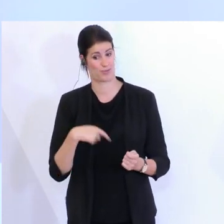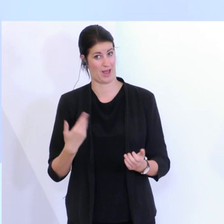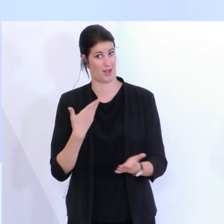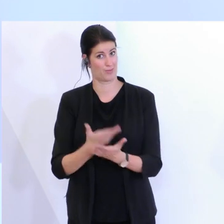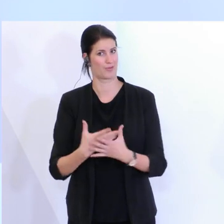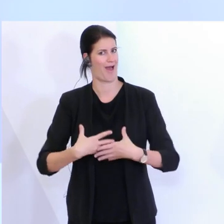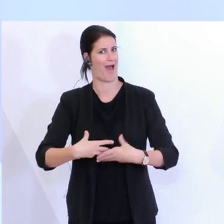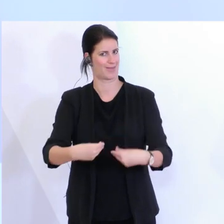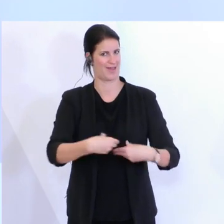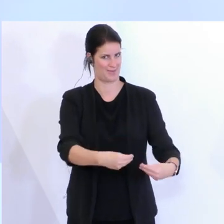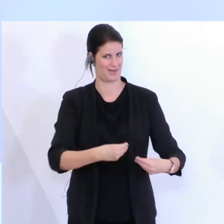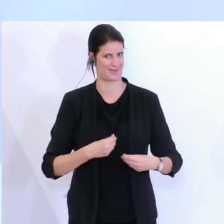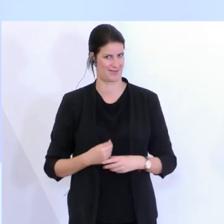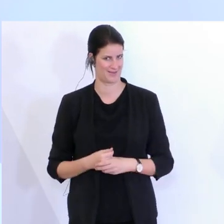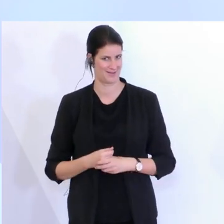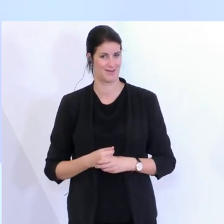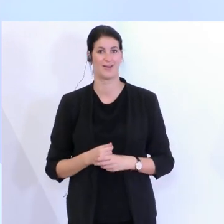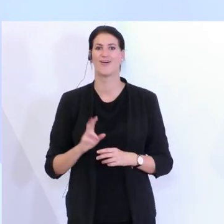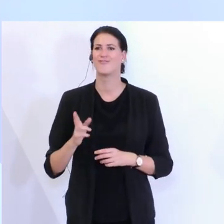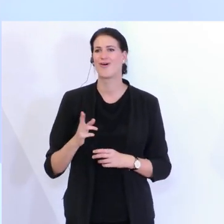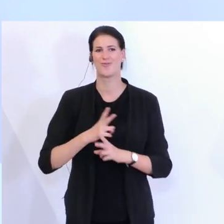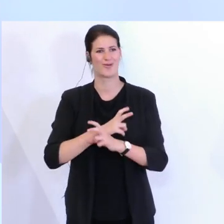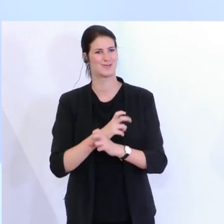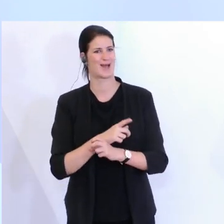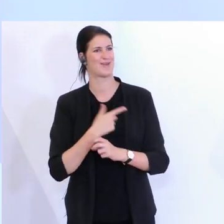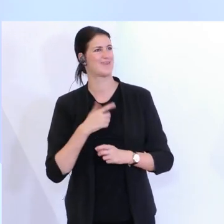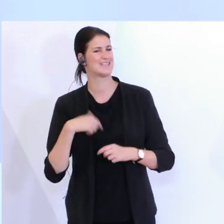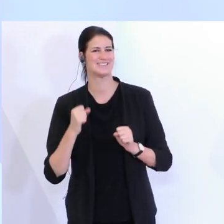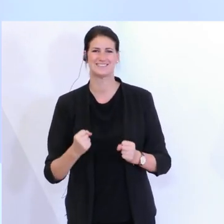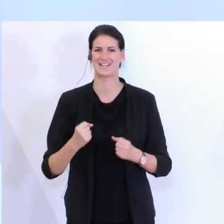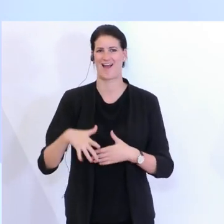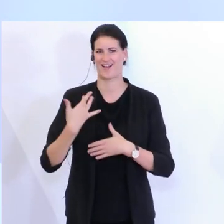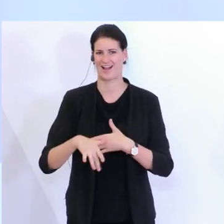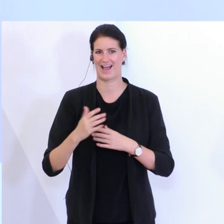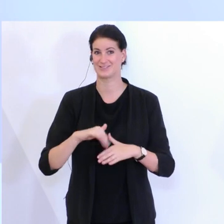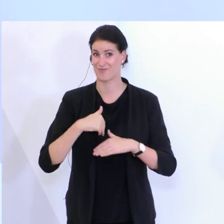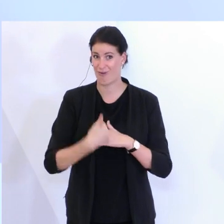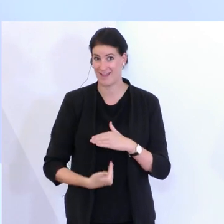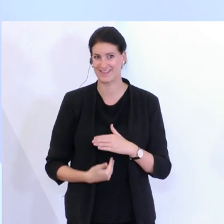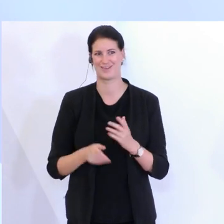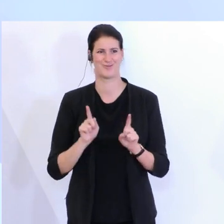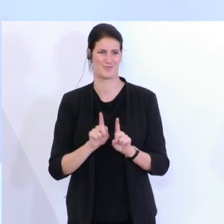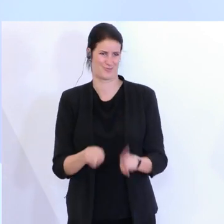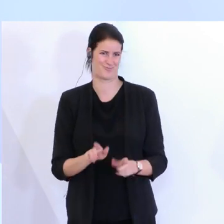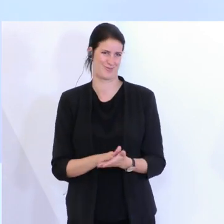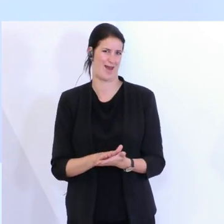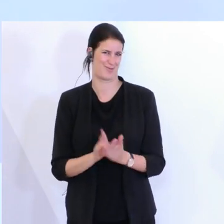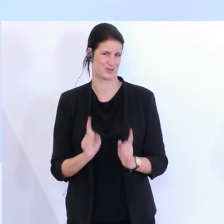annehmen, damit wir die bewährte österreichische Gastlichkeit eben auch um das Thema Sicherheit erweitern können. Vielen herzlichen Dank.